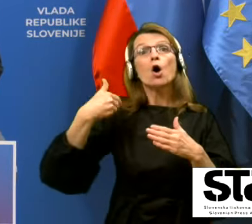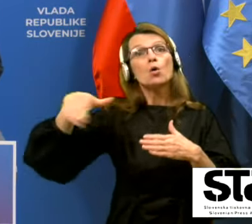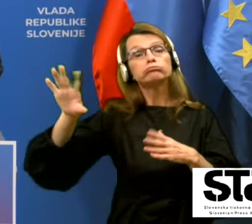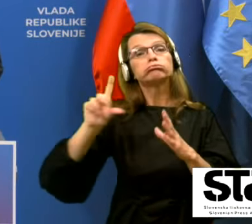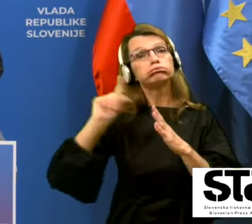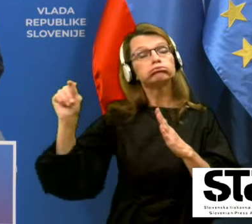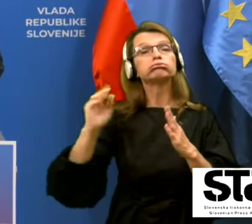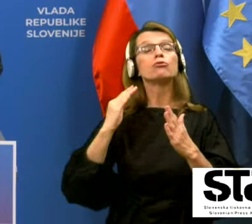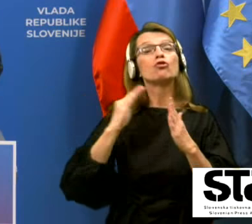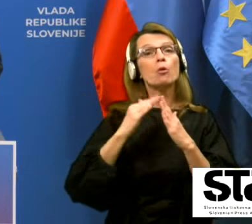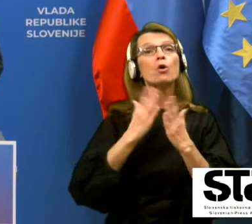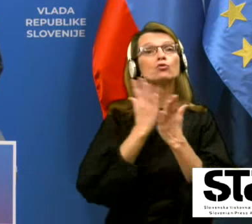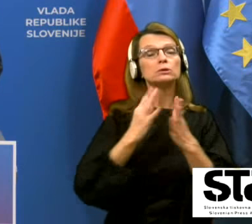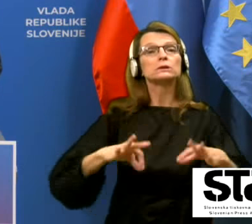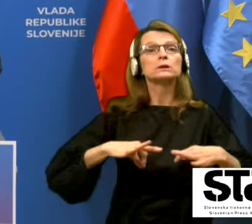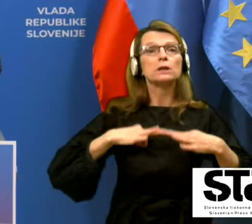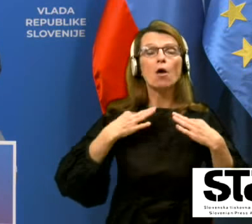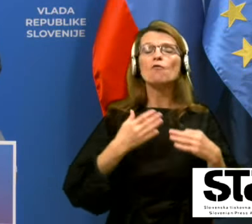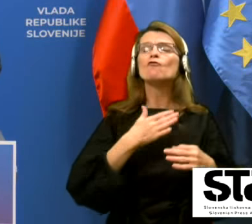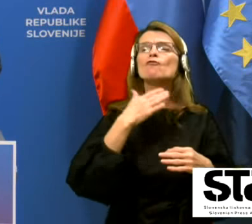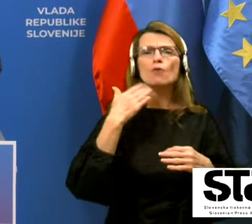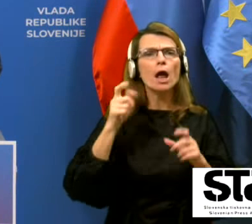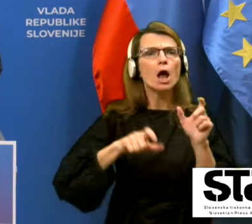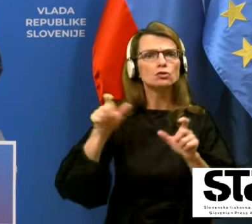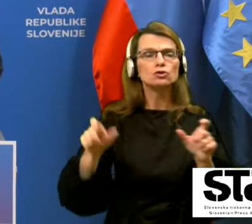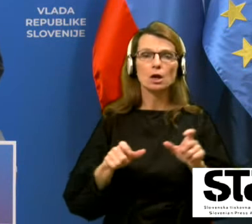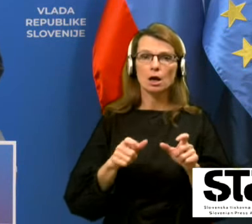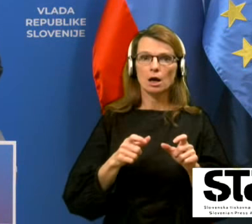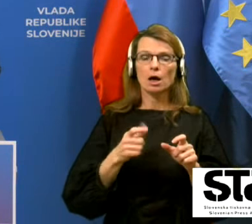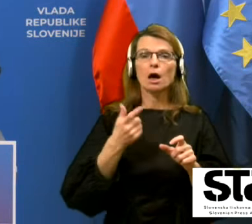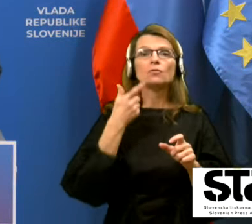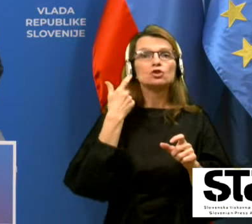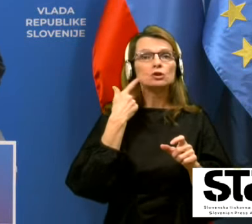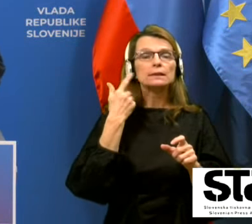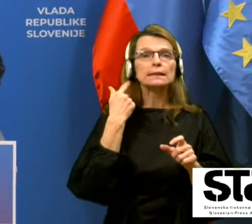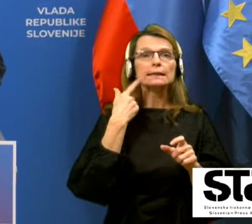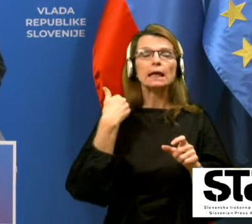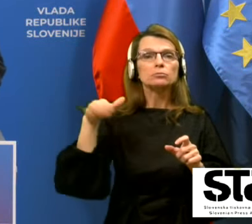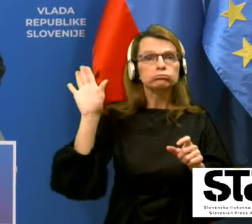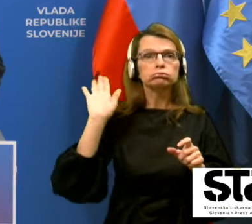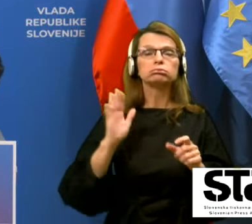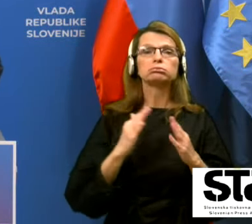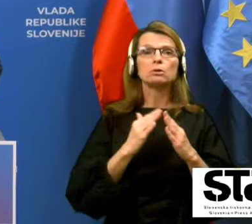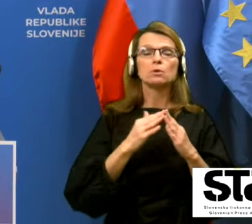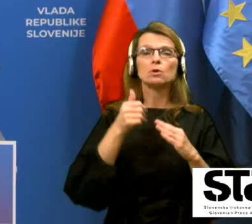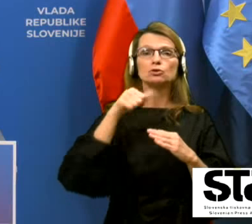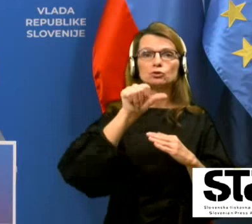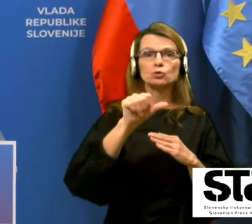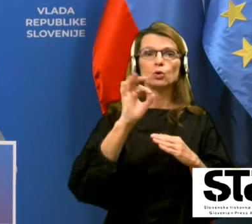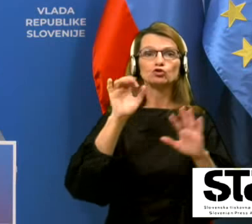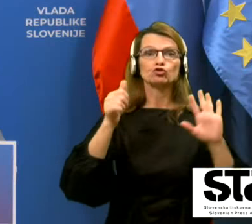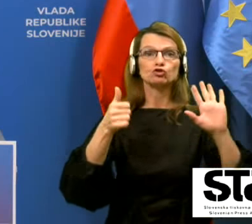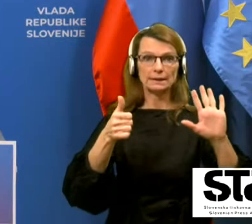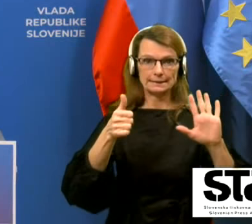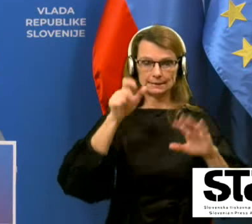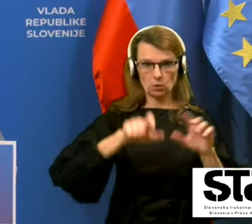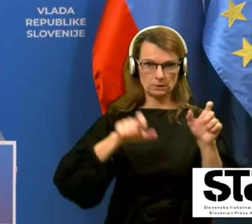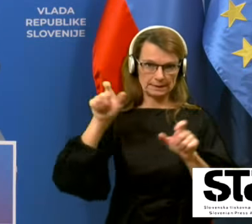četrtek bistveno več in sicer je bilo iz bolnišnic v četrtek odpuščenih kar 106 oseb.